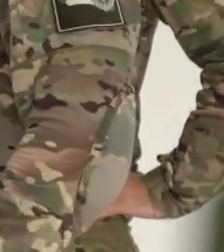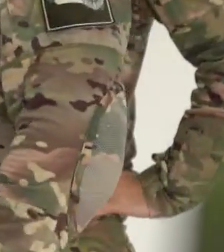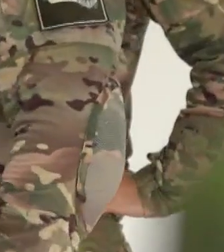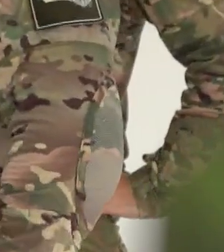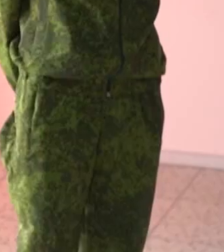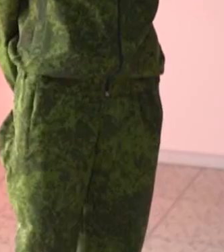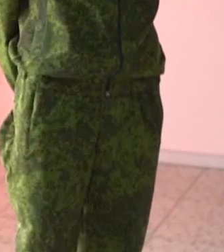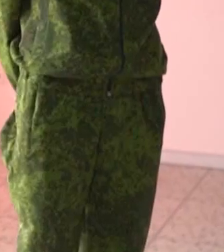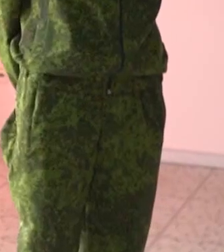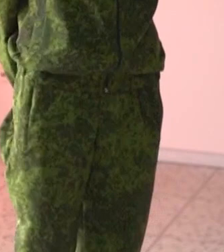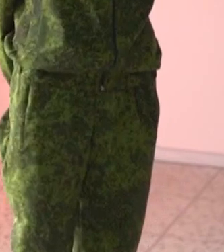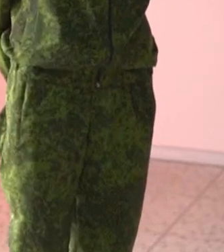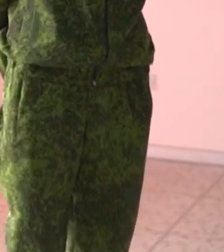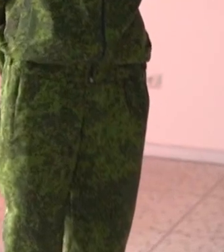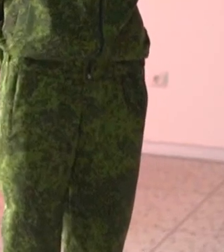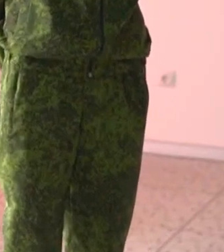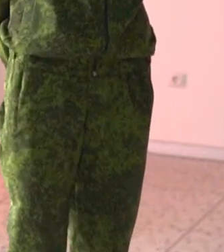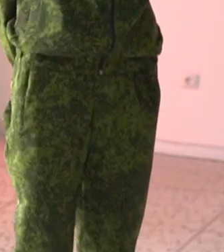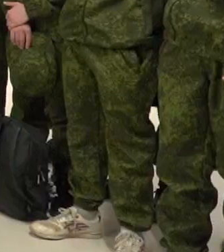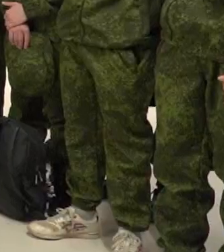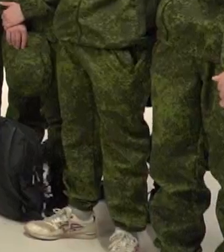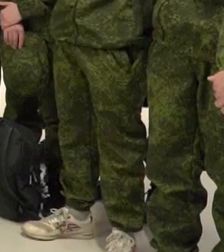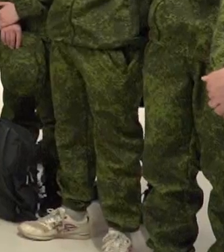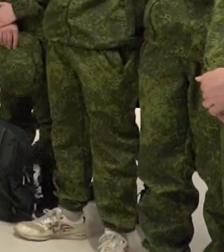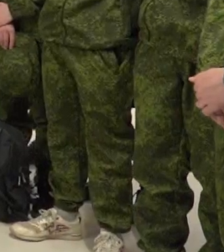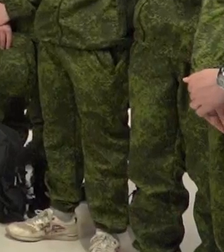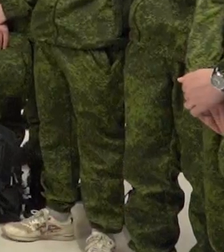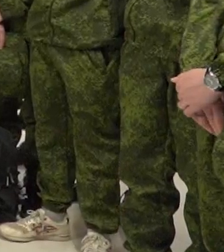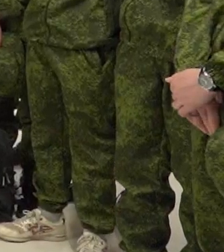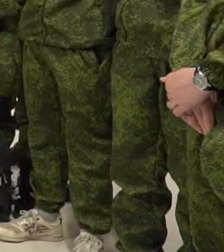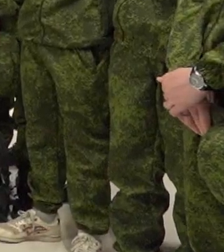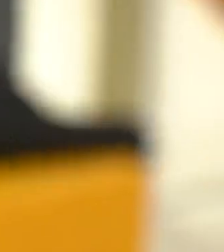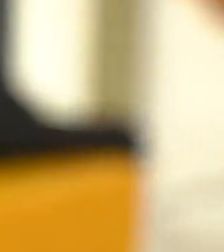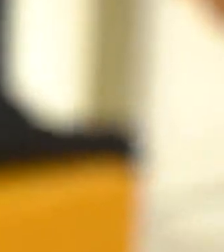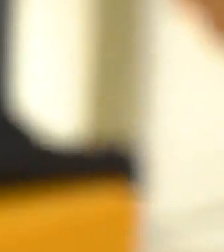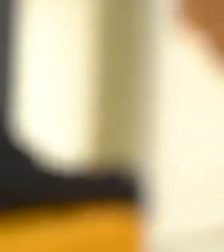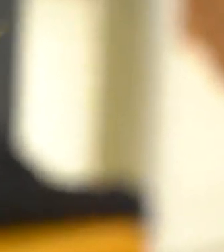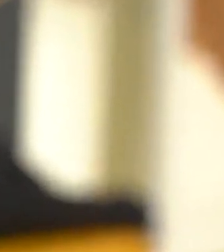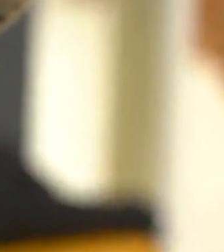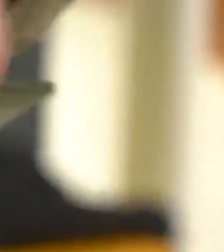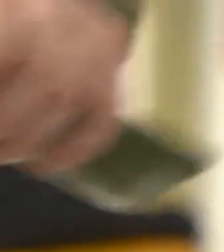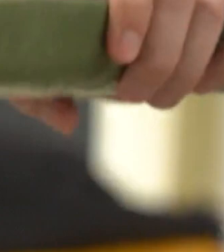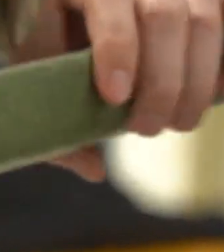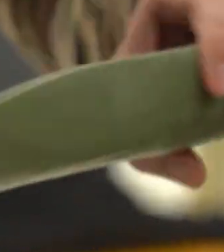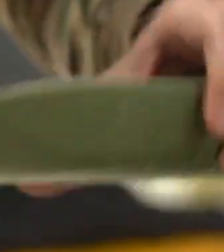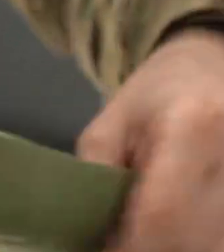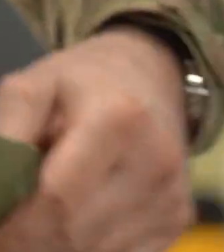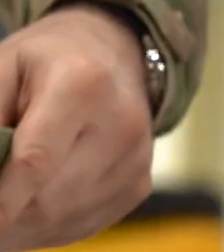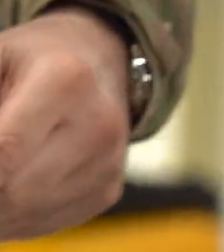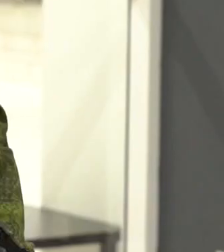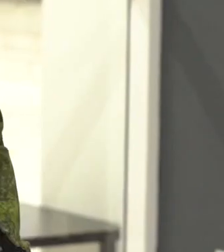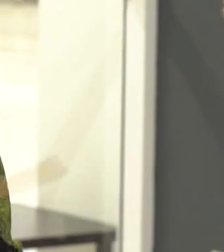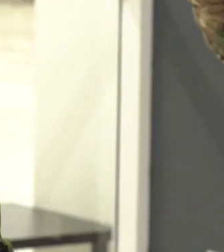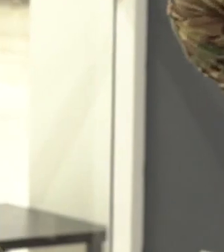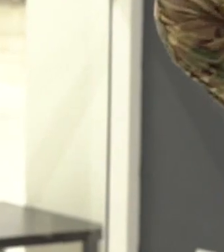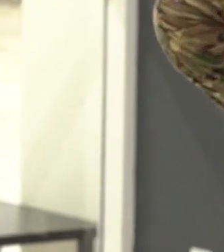Миноподрывное дело, огневая подготовка, тактическая медицина. Для каждой из военных дисциплин своя экспозиция и инструктор.